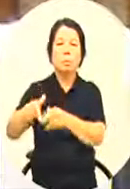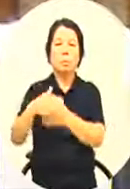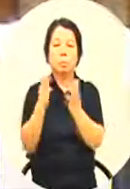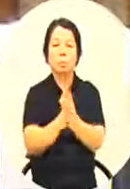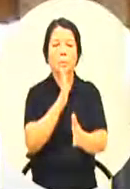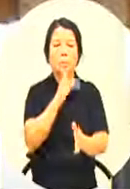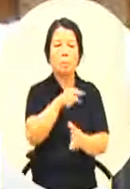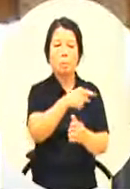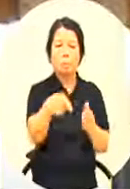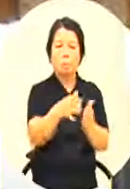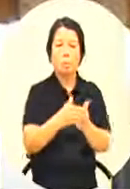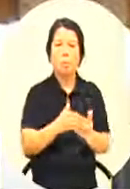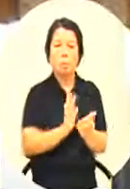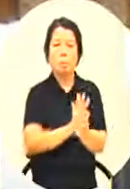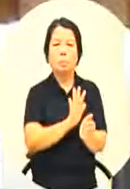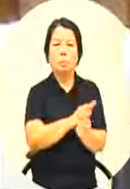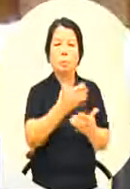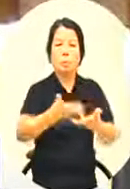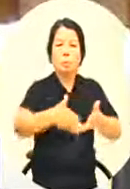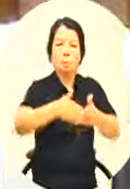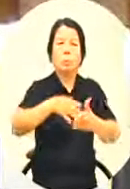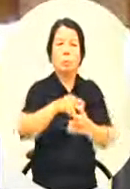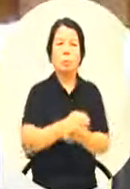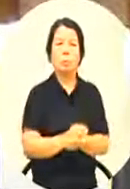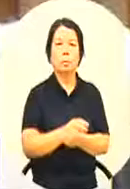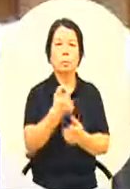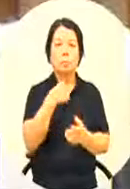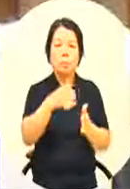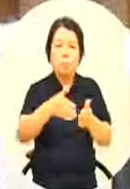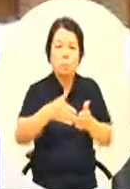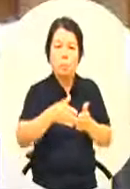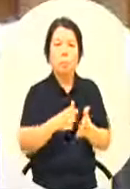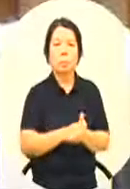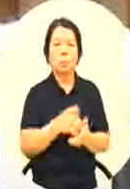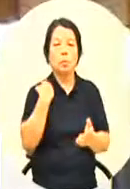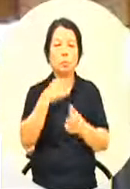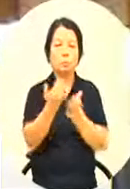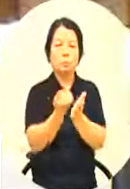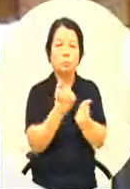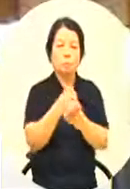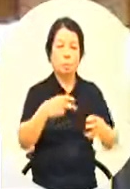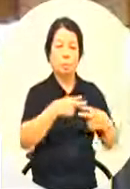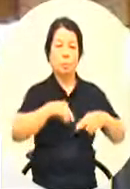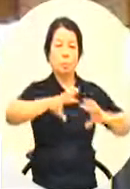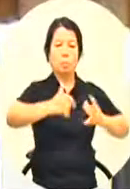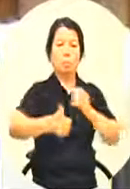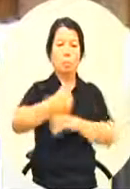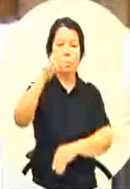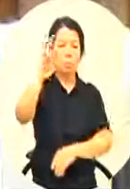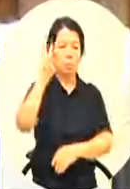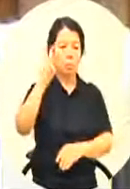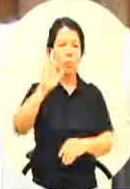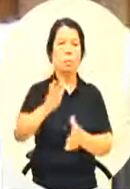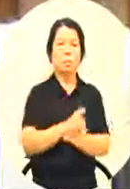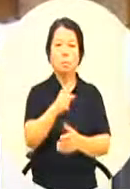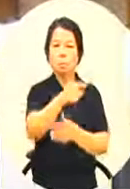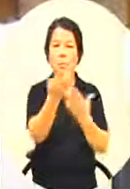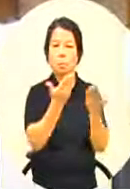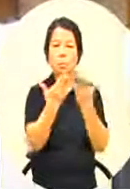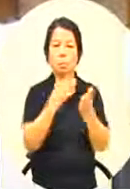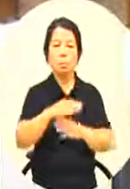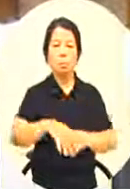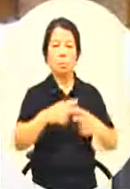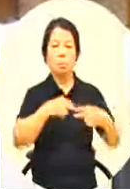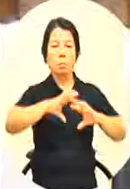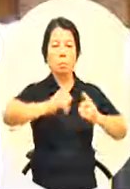的软实力基础所以我希望说,假设蔡英文总统已经有宣示了你们一定要先清楚,到底总统要做